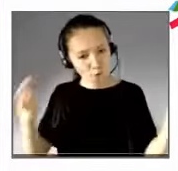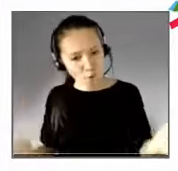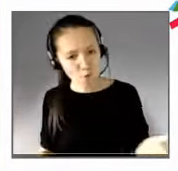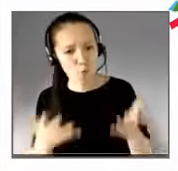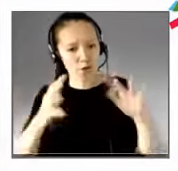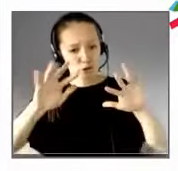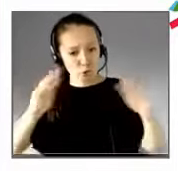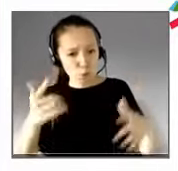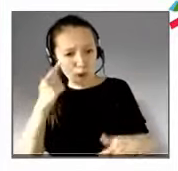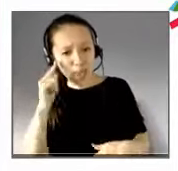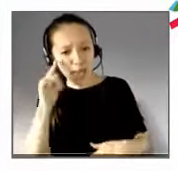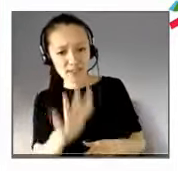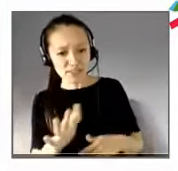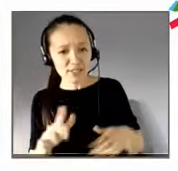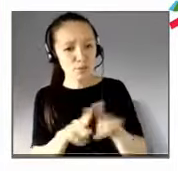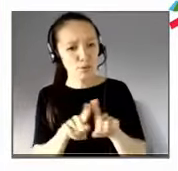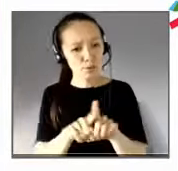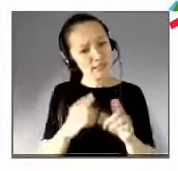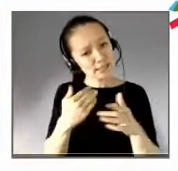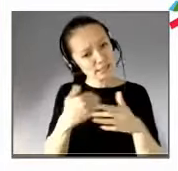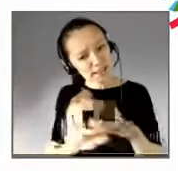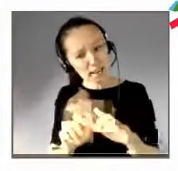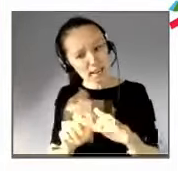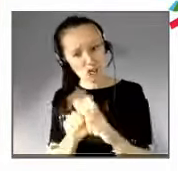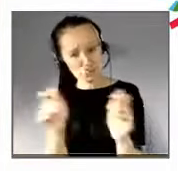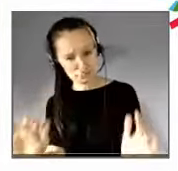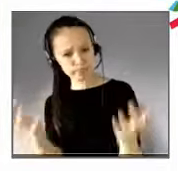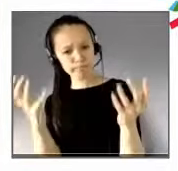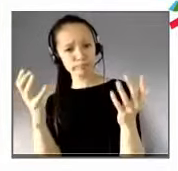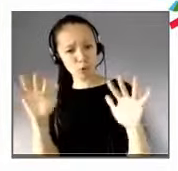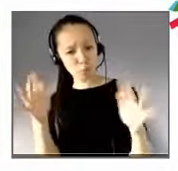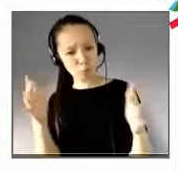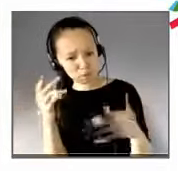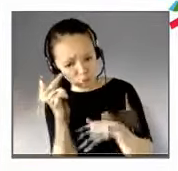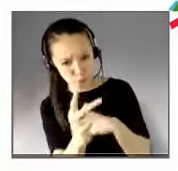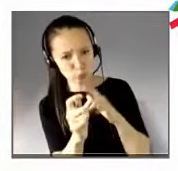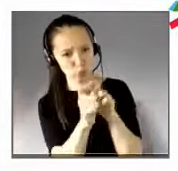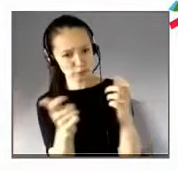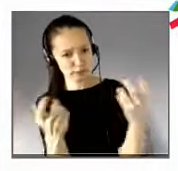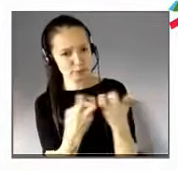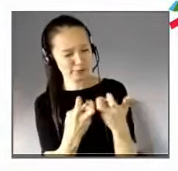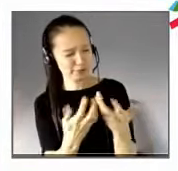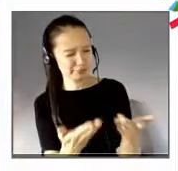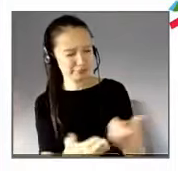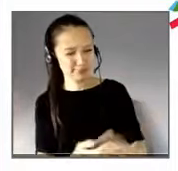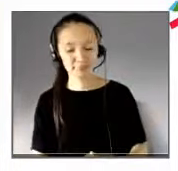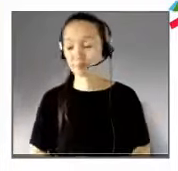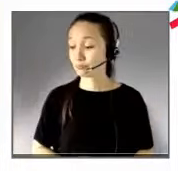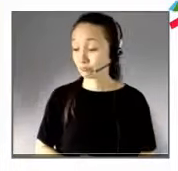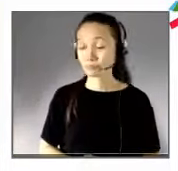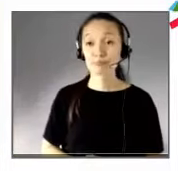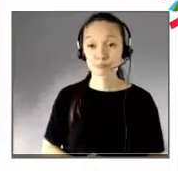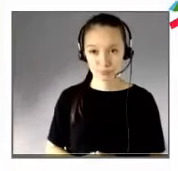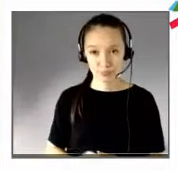manifester au sein d'une entreprise comme la vôtre ? Alors, mon entreprise, Elsan, est une entreprise un peu particulière puisqu'on est une entreprise